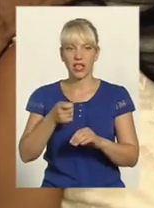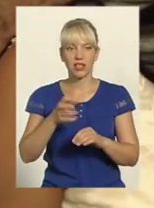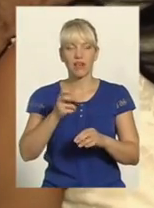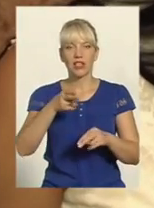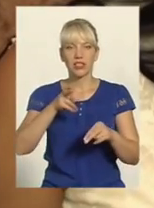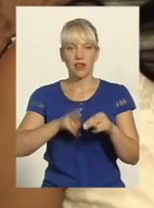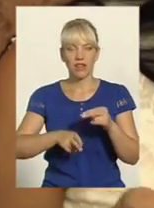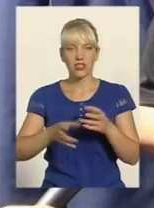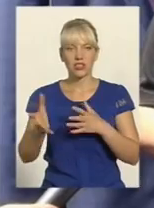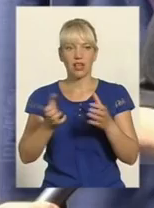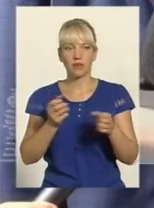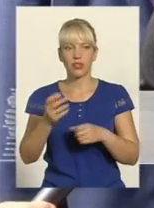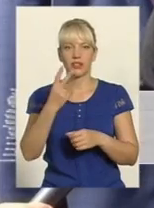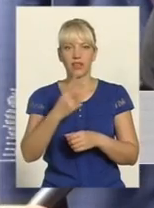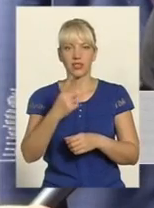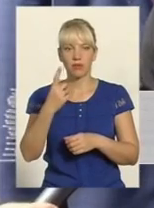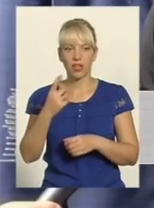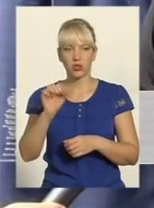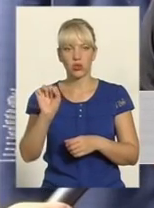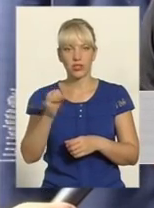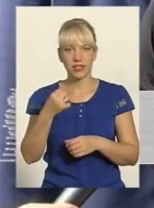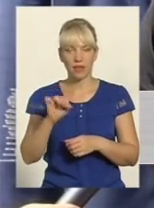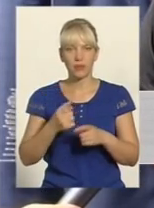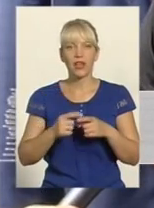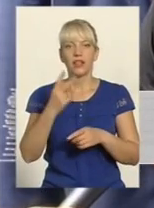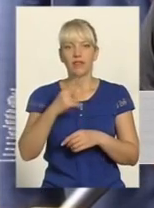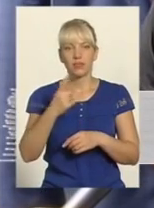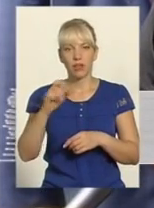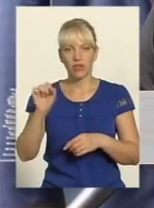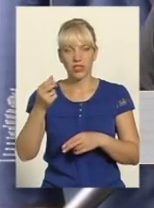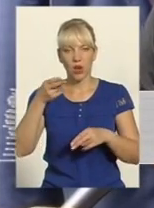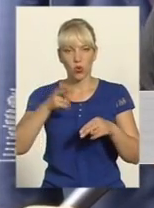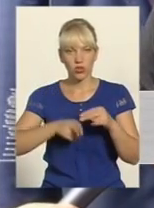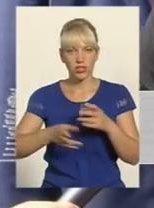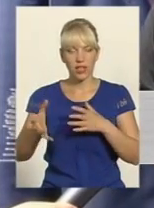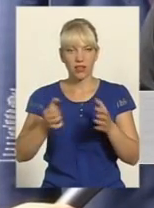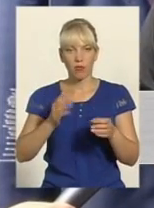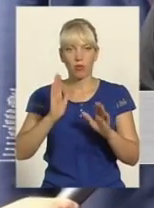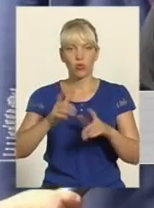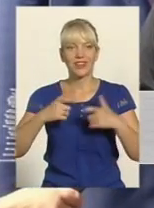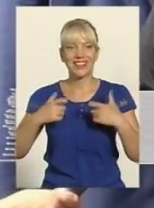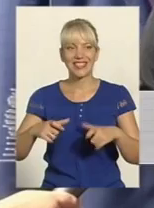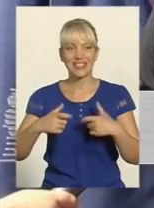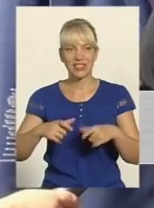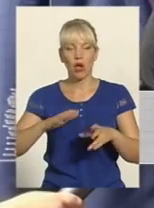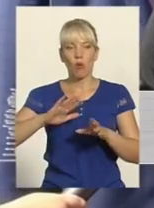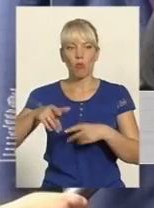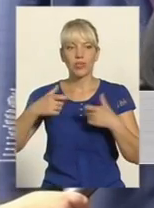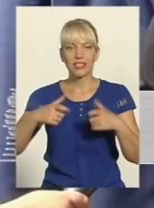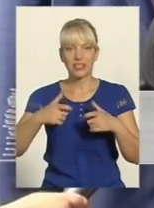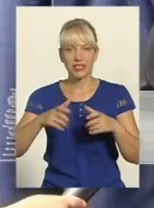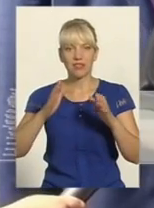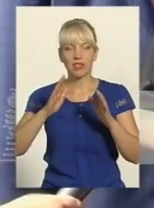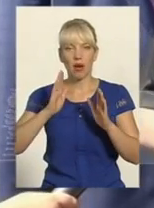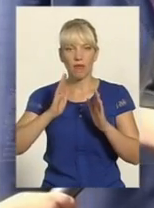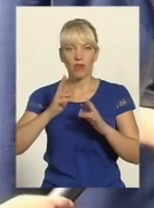набір 21 серпня 21 августа ми завершимо набір, потім буде тестування Після тестування, кінці